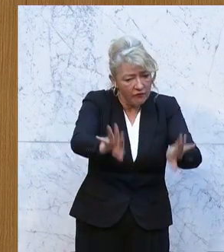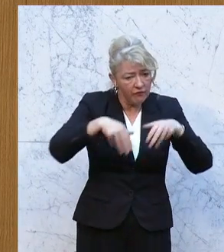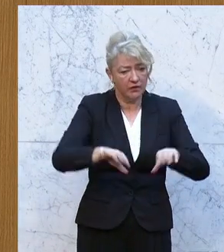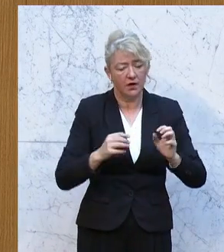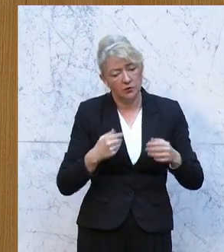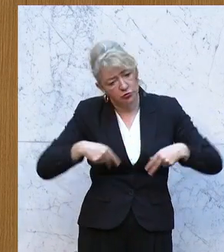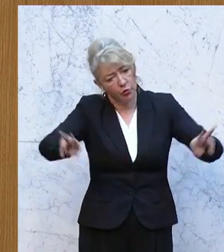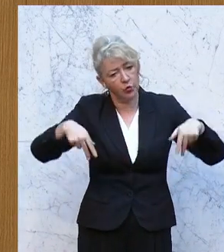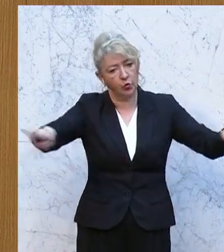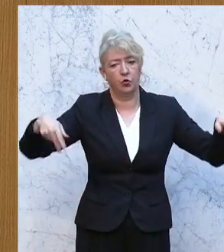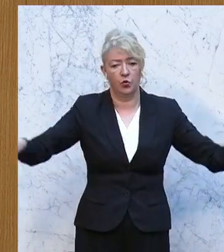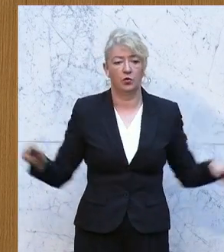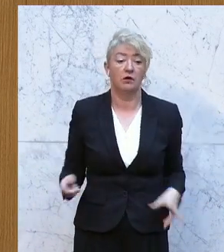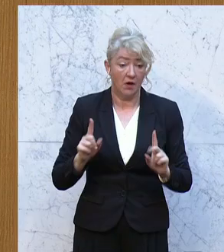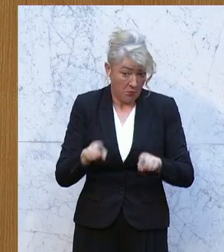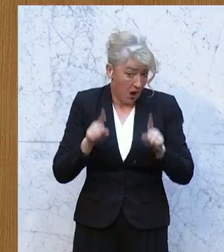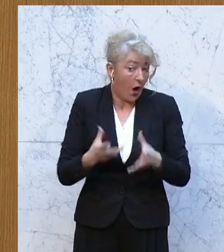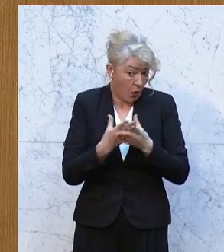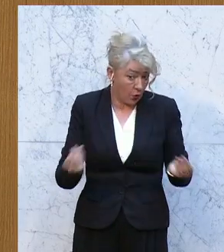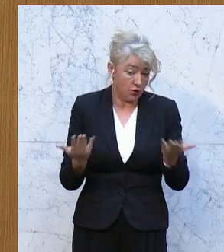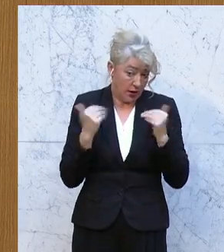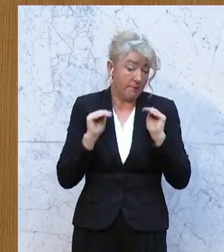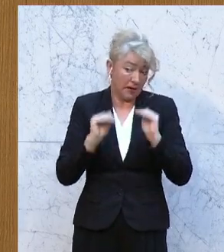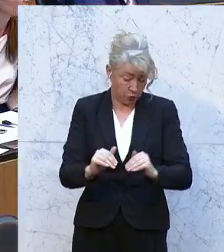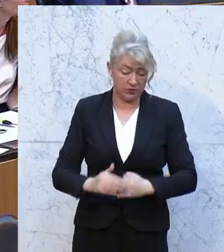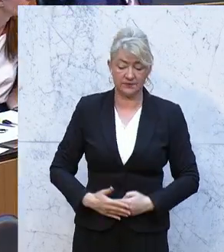Remigration ist auch eine Lösung für Klimaschutz.